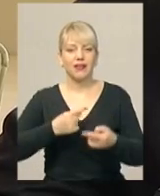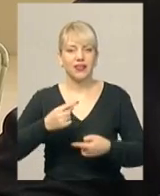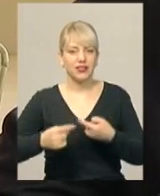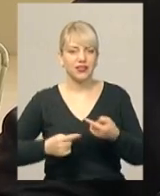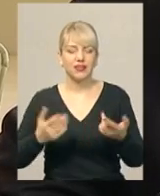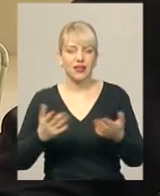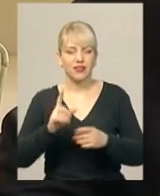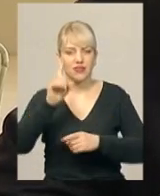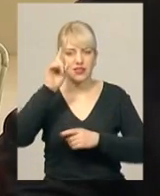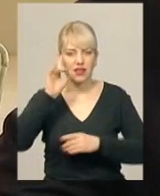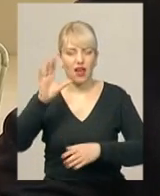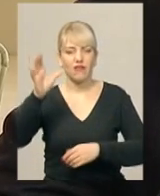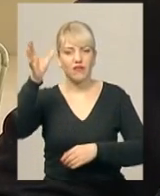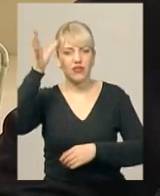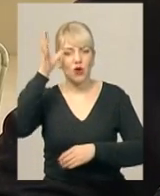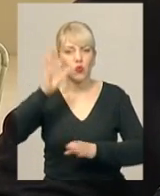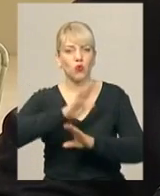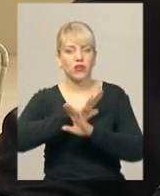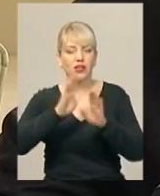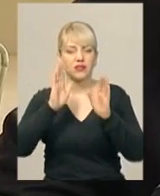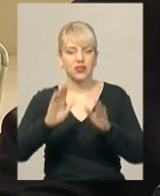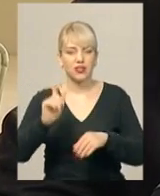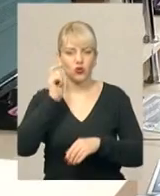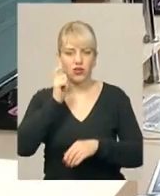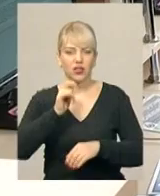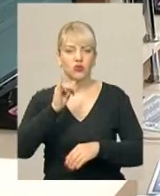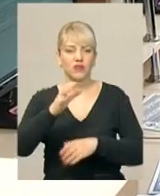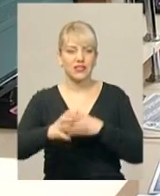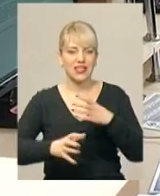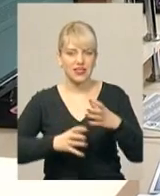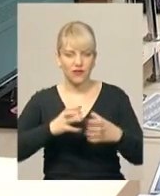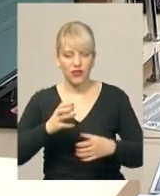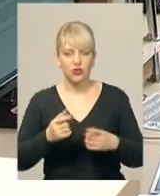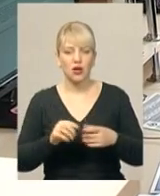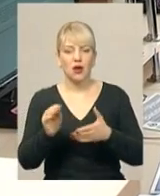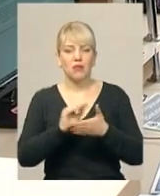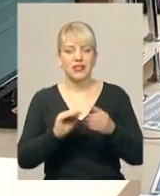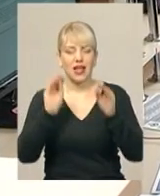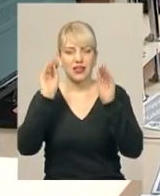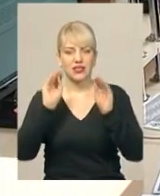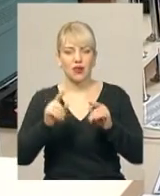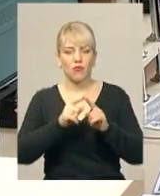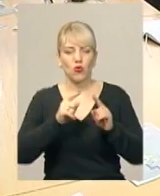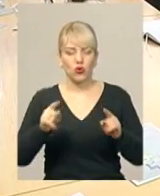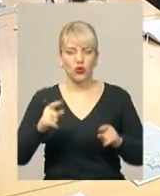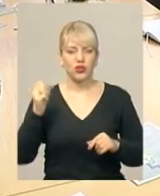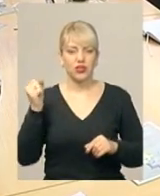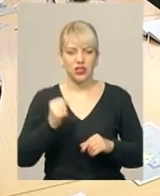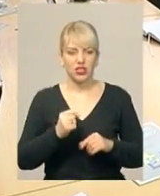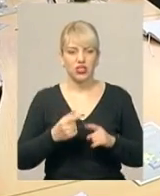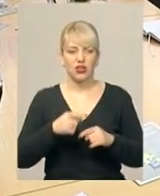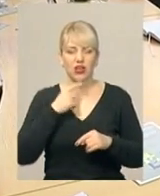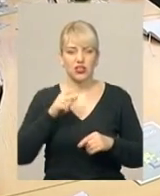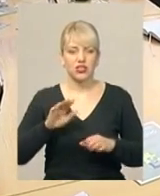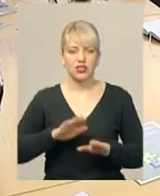славив науку не тільки України, а й всесвітню. Писати статтю можна протягом тижня, каже заступник директора бібліотеки